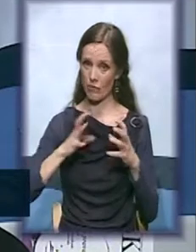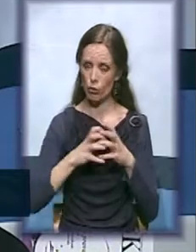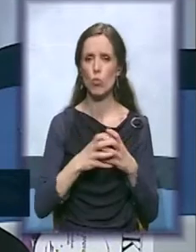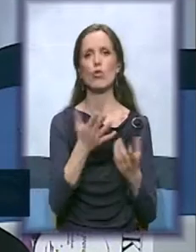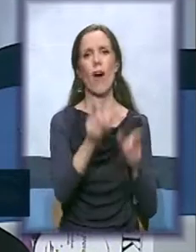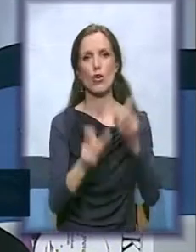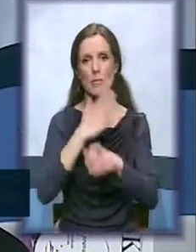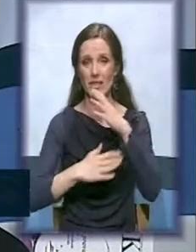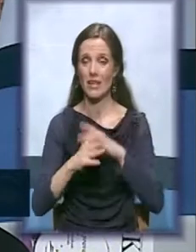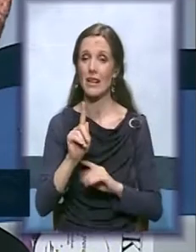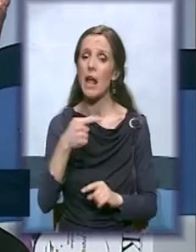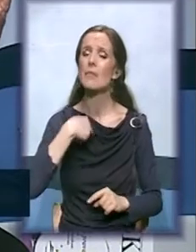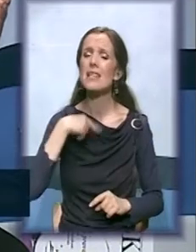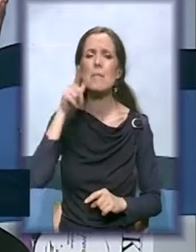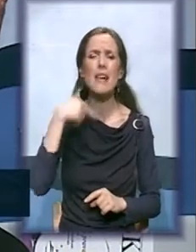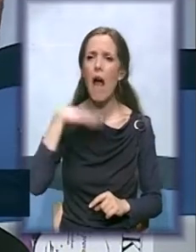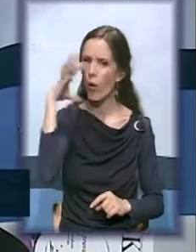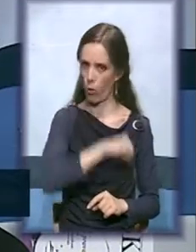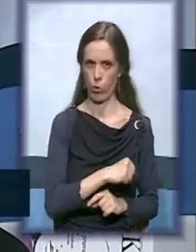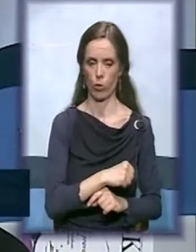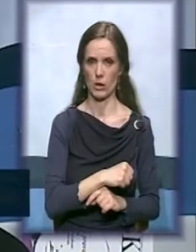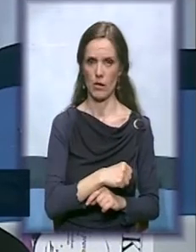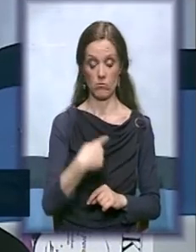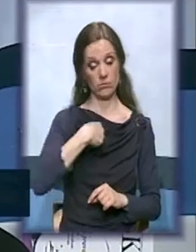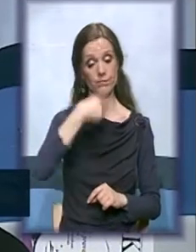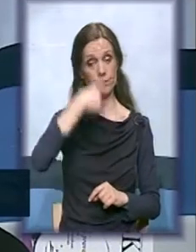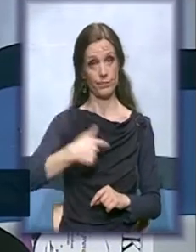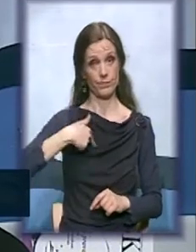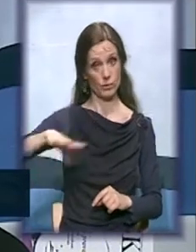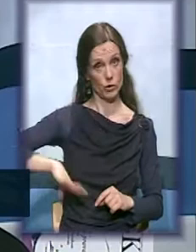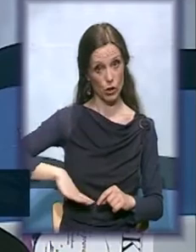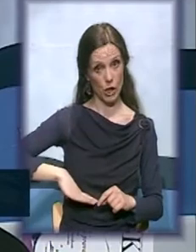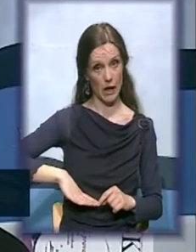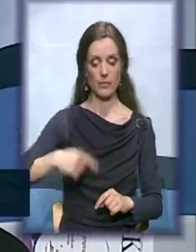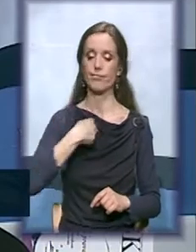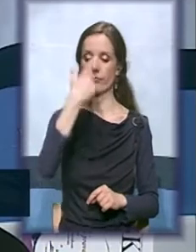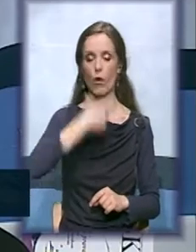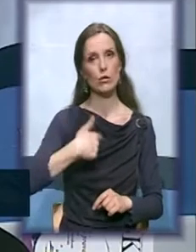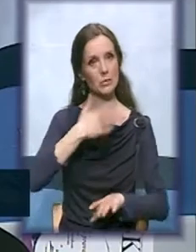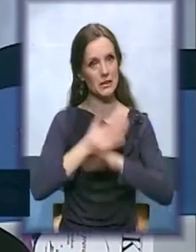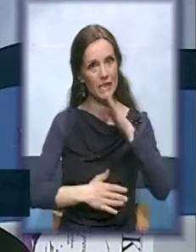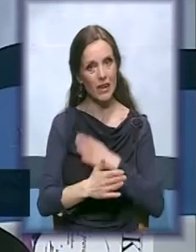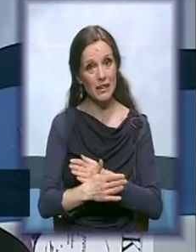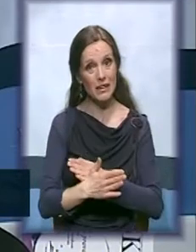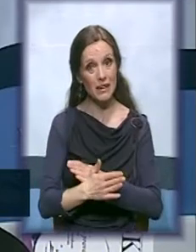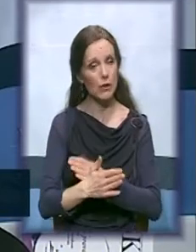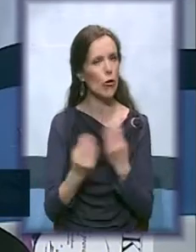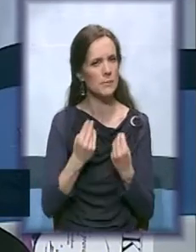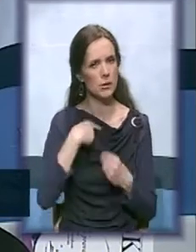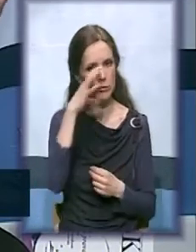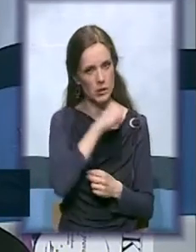invaliditetom, da sam beskrajno ljuta kao žena, kao osoba sa invaliditetom, kada